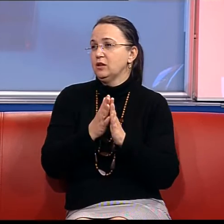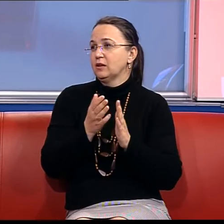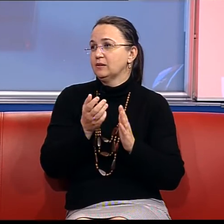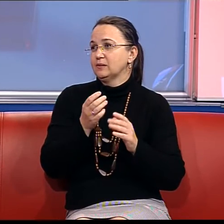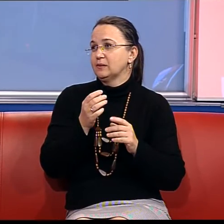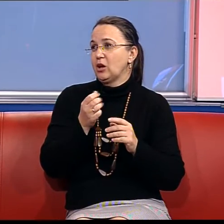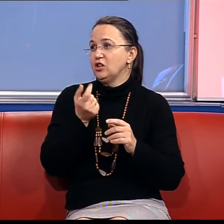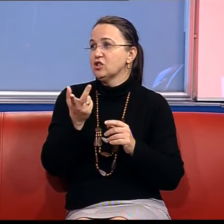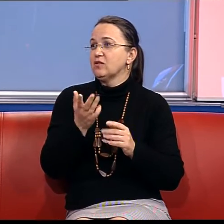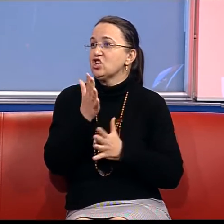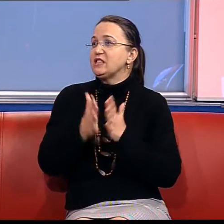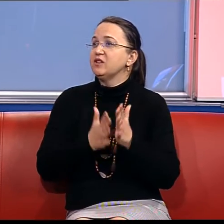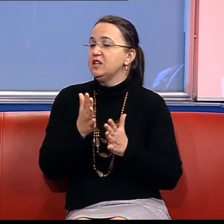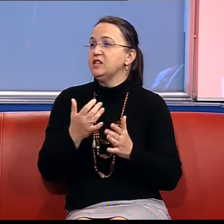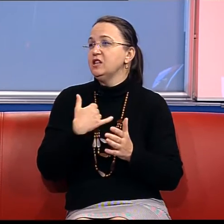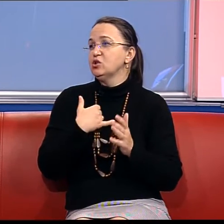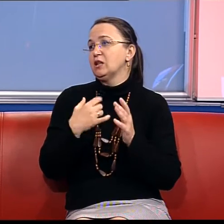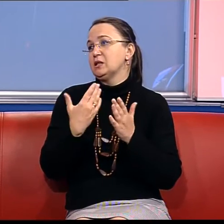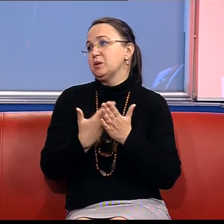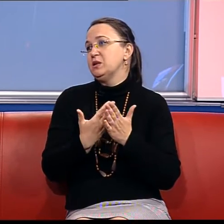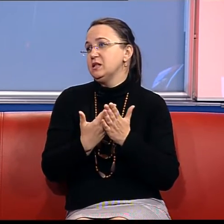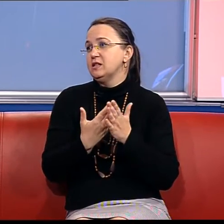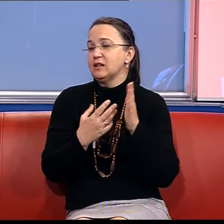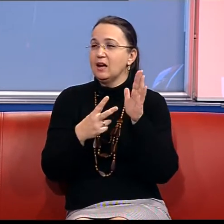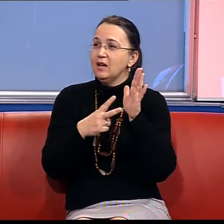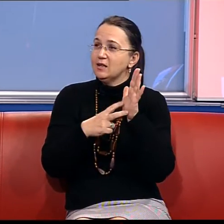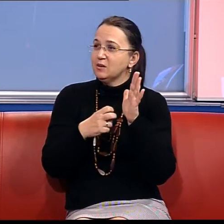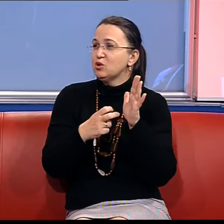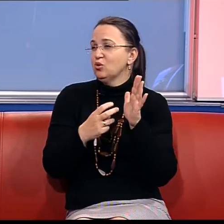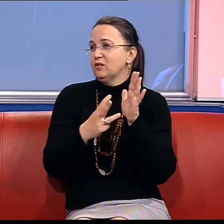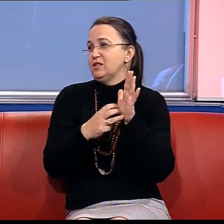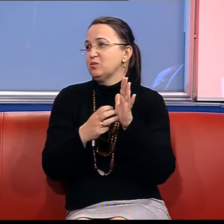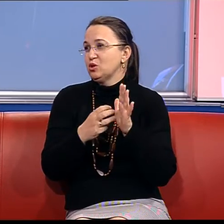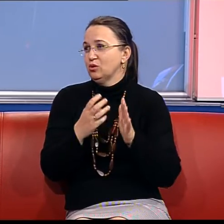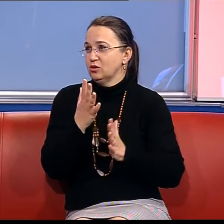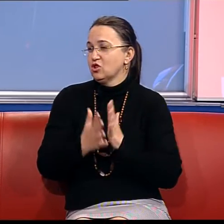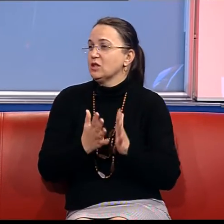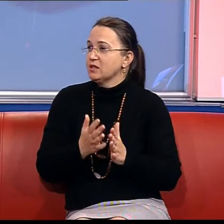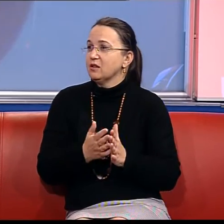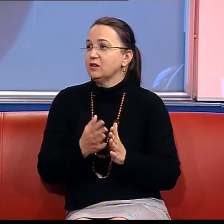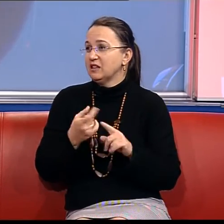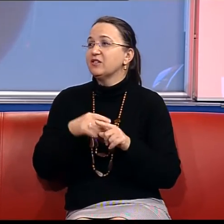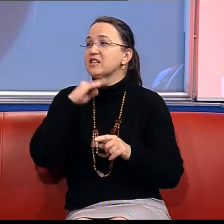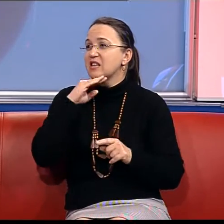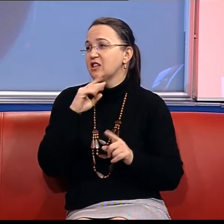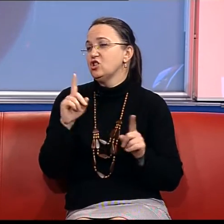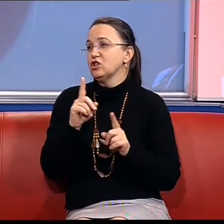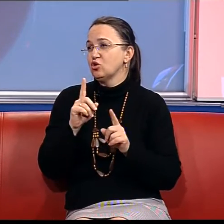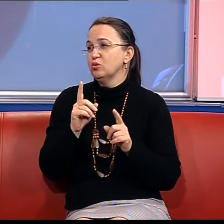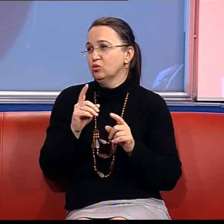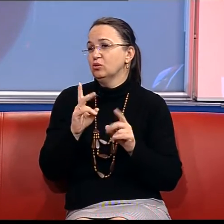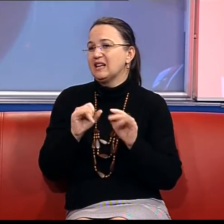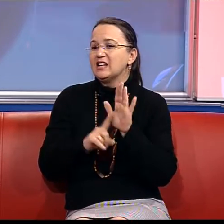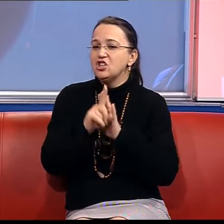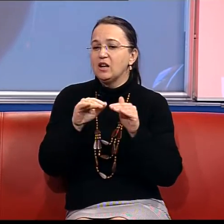общее количество жестовых единиц У нас приблизительно 700-800 жестов І этого достаточно,